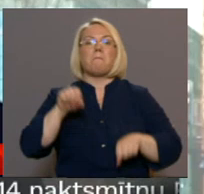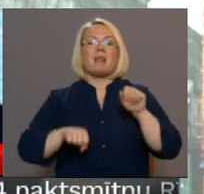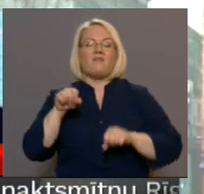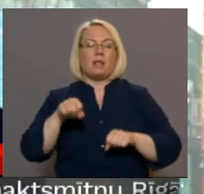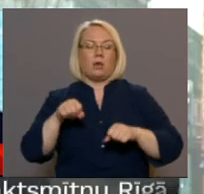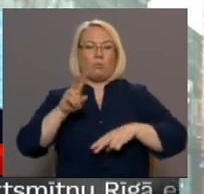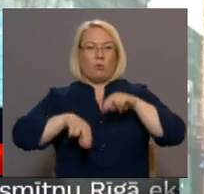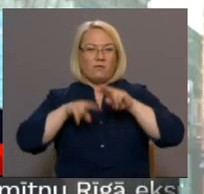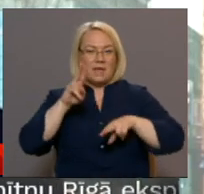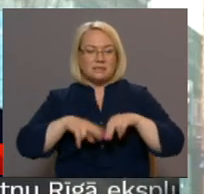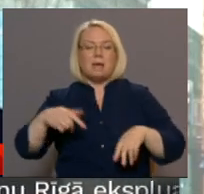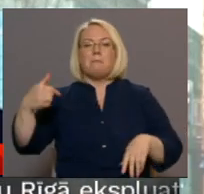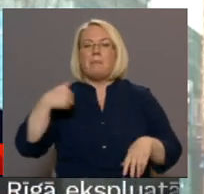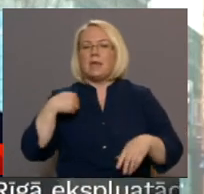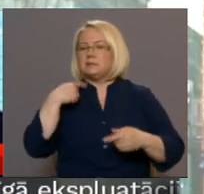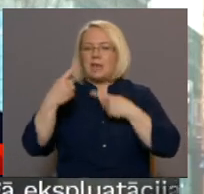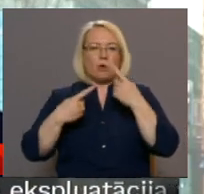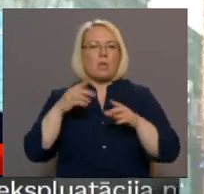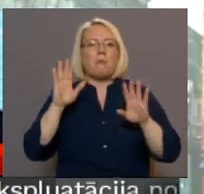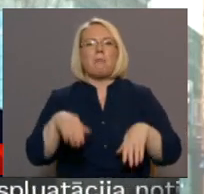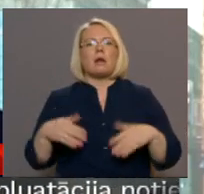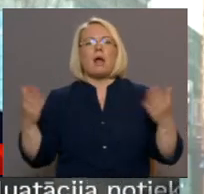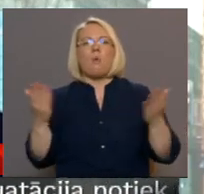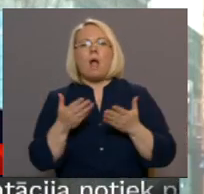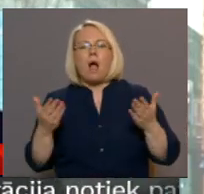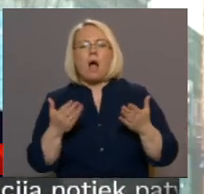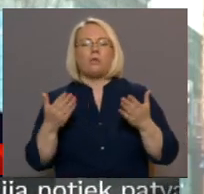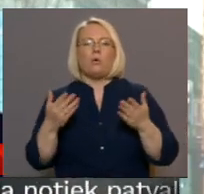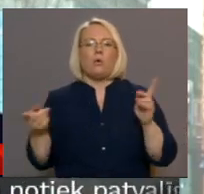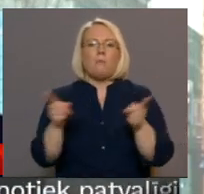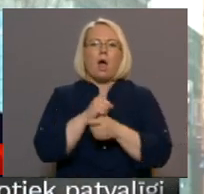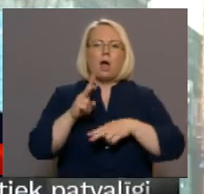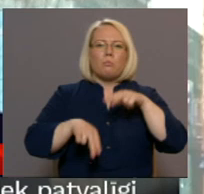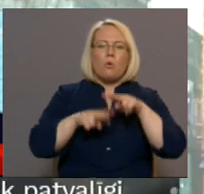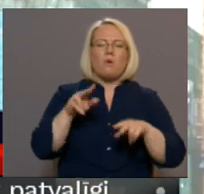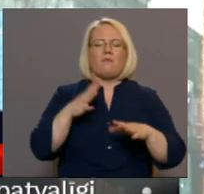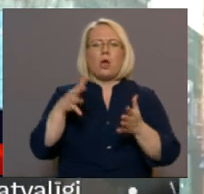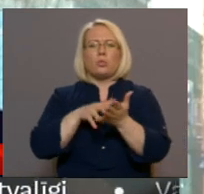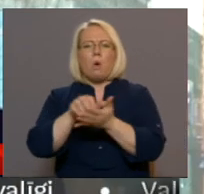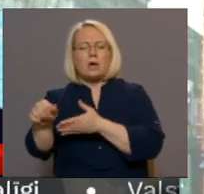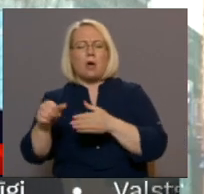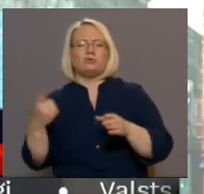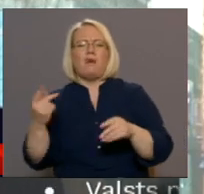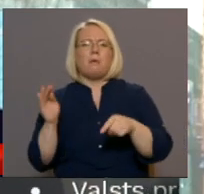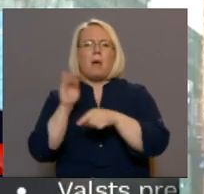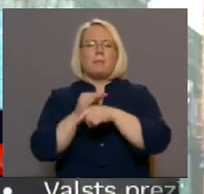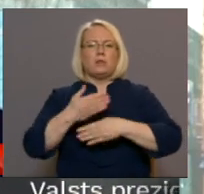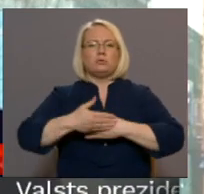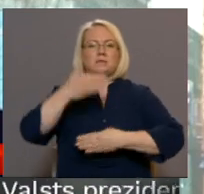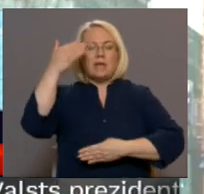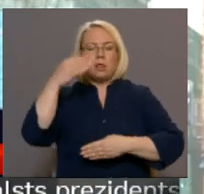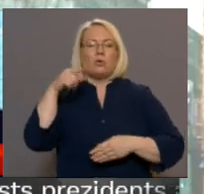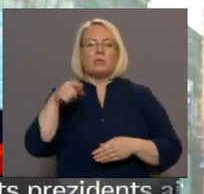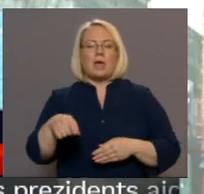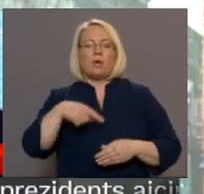mēs nerunājam tikai un vienīgi par kaut kādu pārbūvi, par nojaukšanu, papildu sienu uzstādīšu. Mēs arī